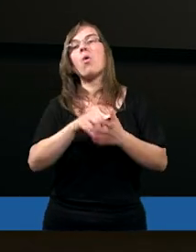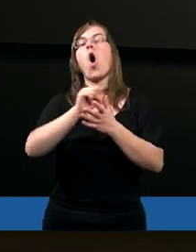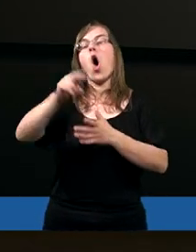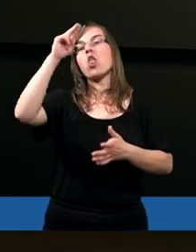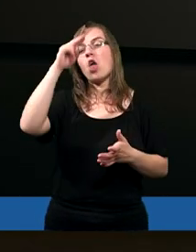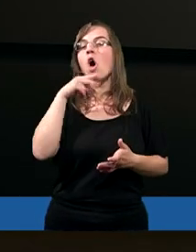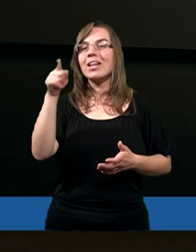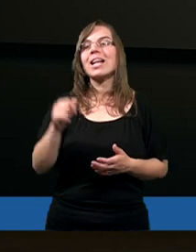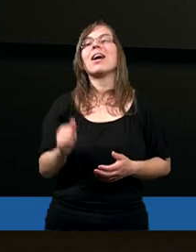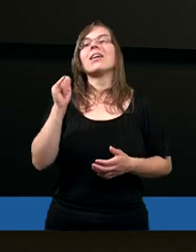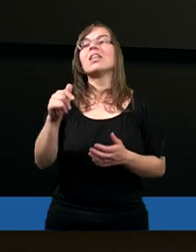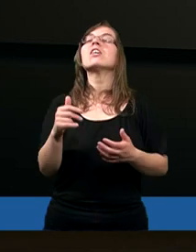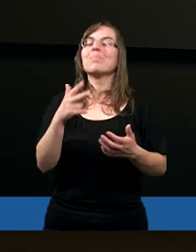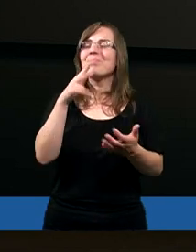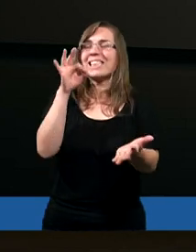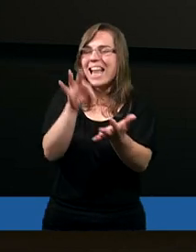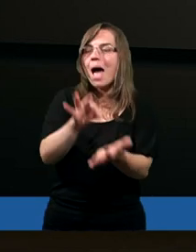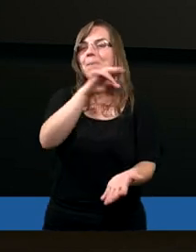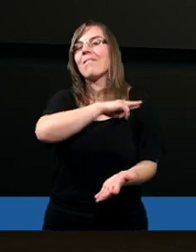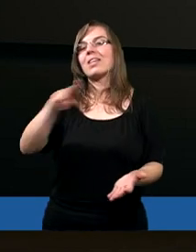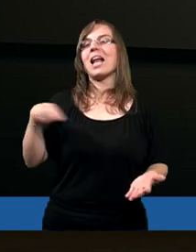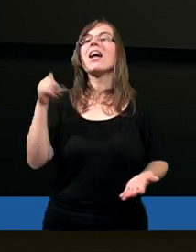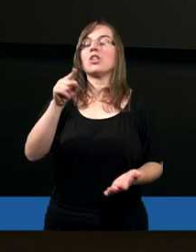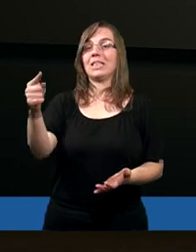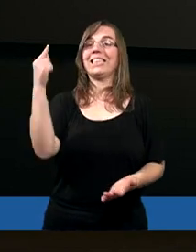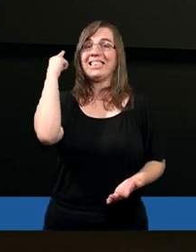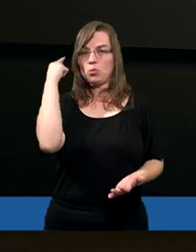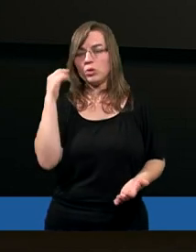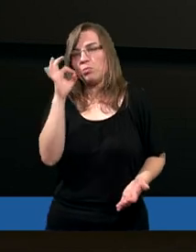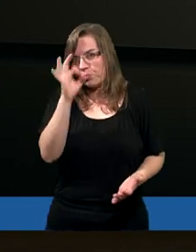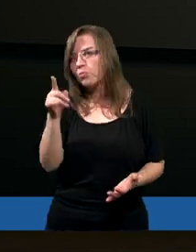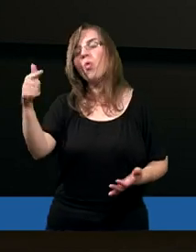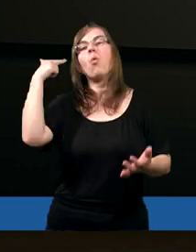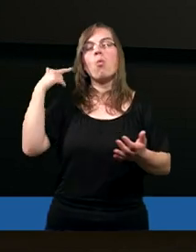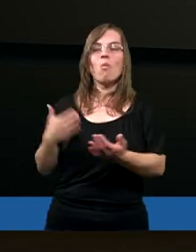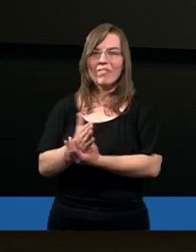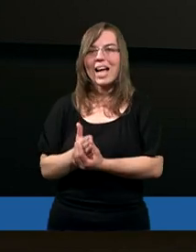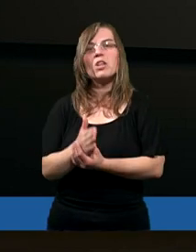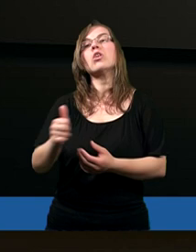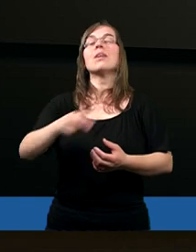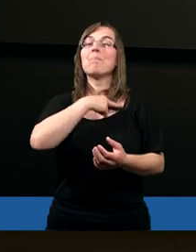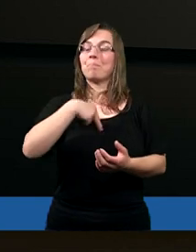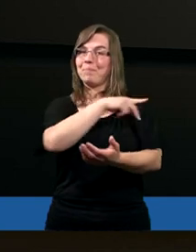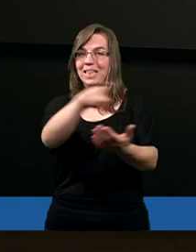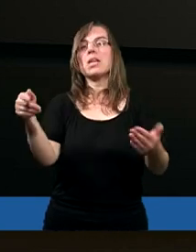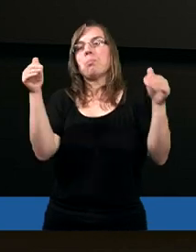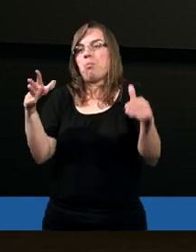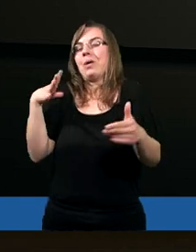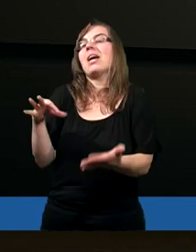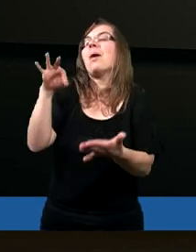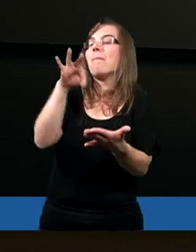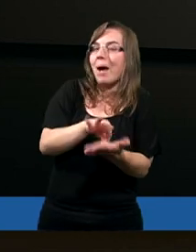On sam właśnie o tym świadczy i zapewnia nas, jeżeli On to słyszał i jeżeli On w to uwierzył, to pisze, żebyśmy byli pewni,